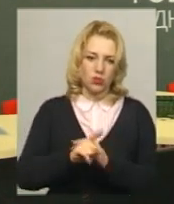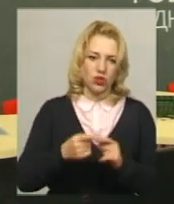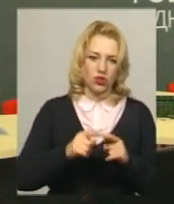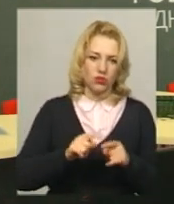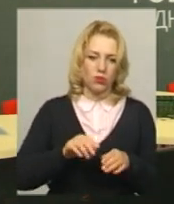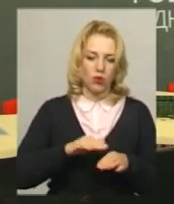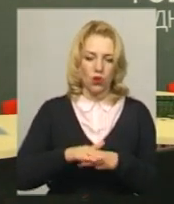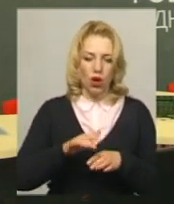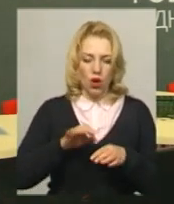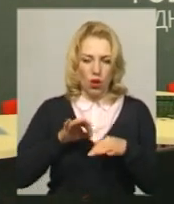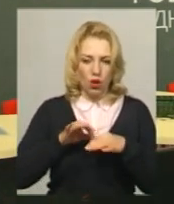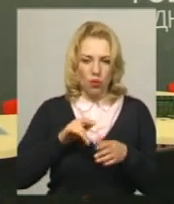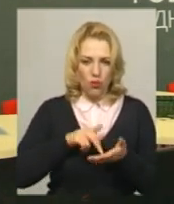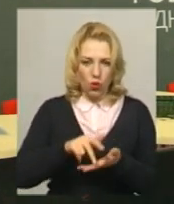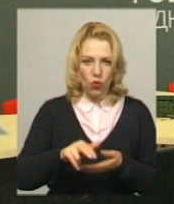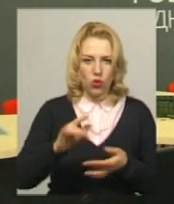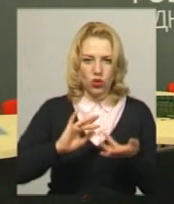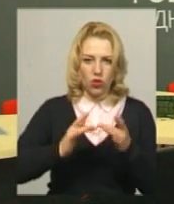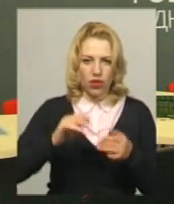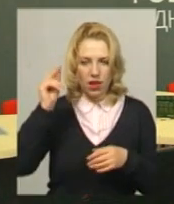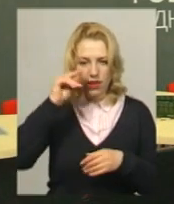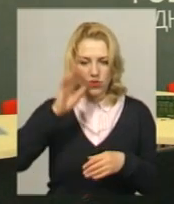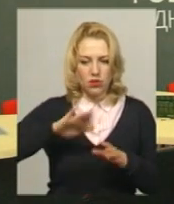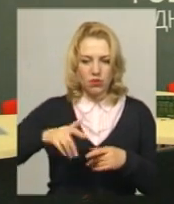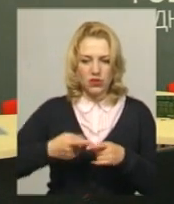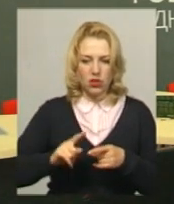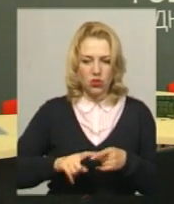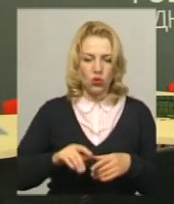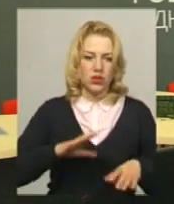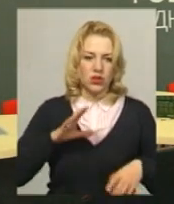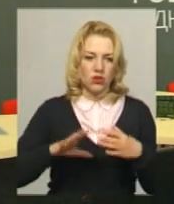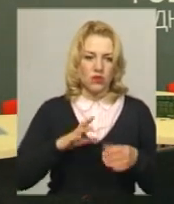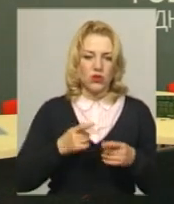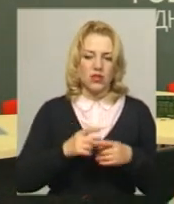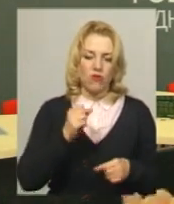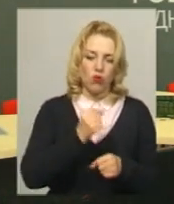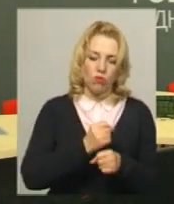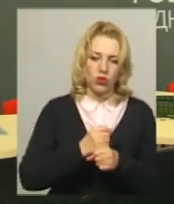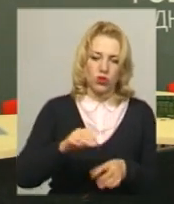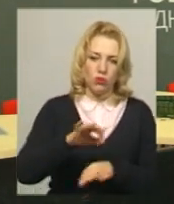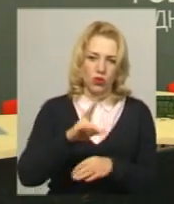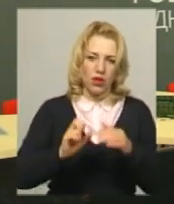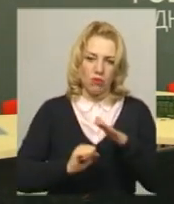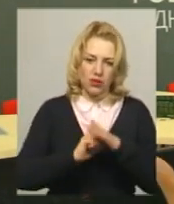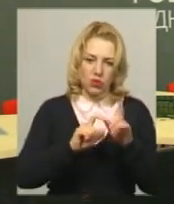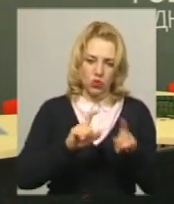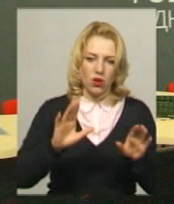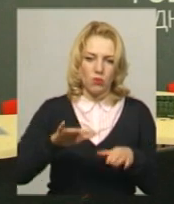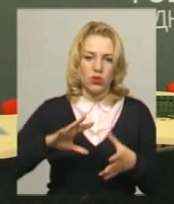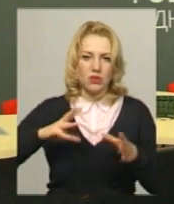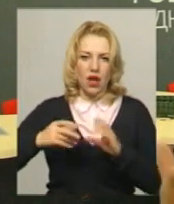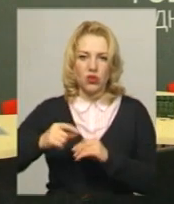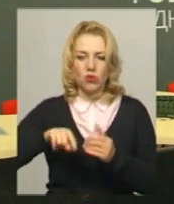онлайн-навчання, після цього вони тренуруються робити проєкти на власній школі, а потім робити загальноміський проєкт. І